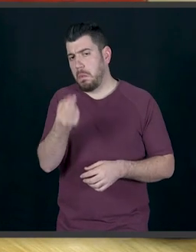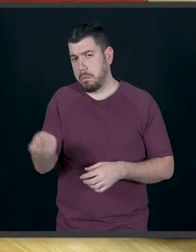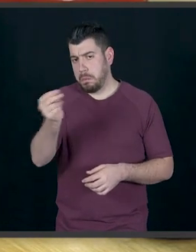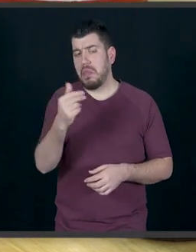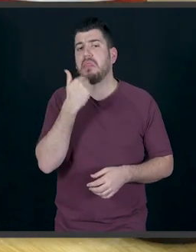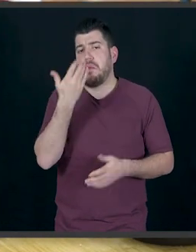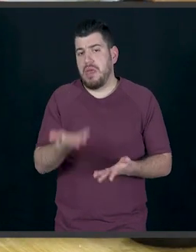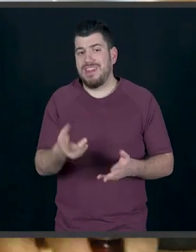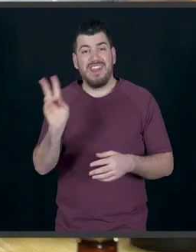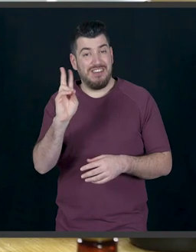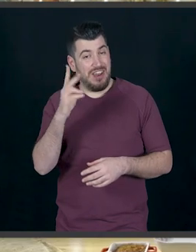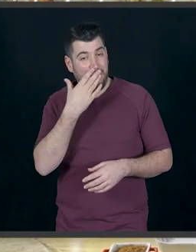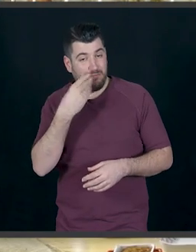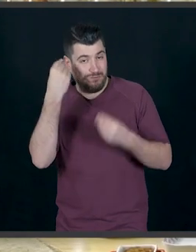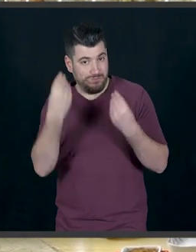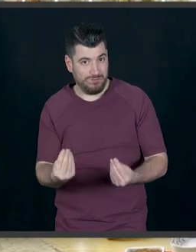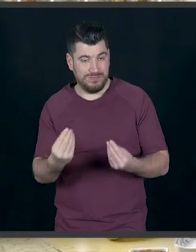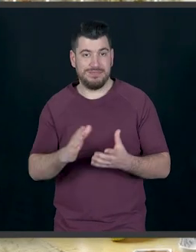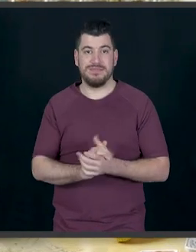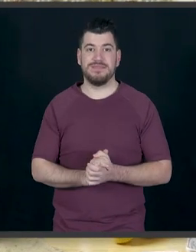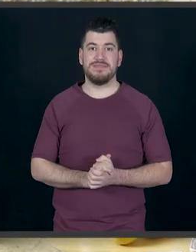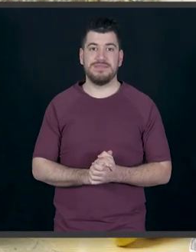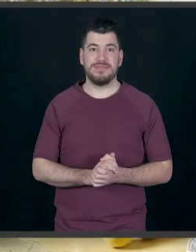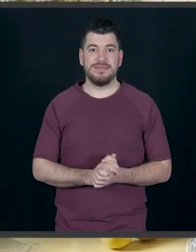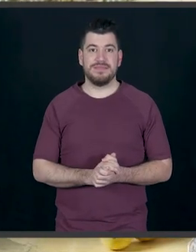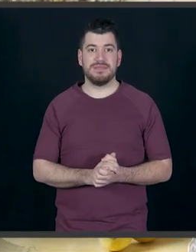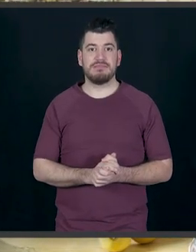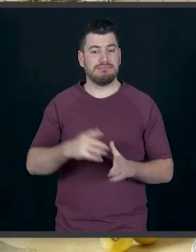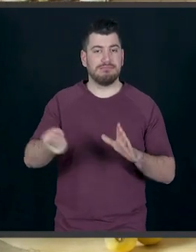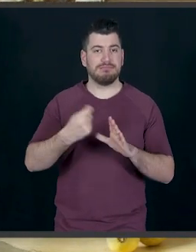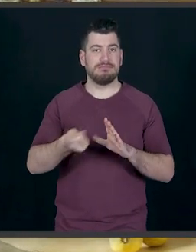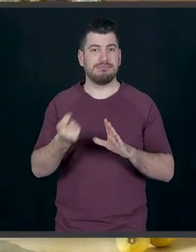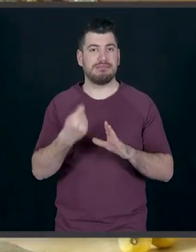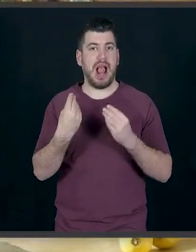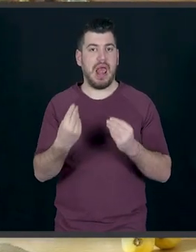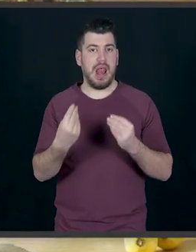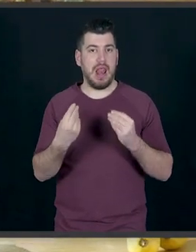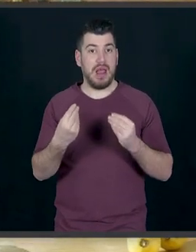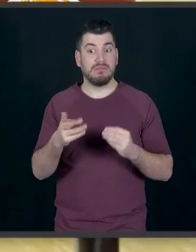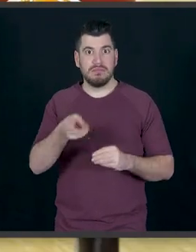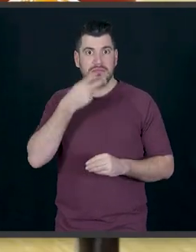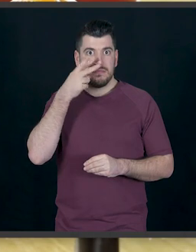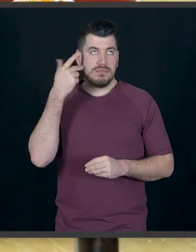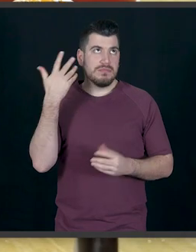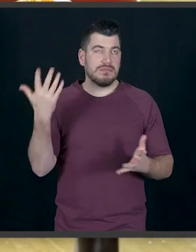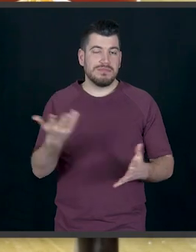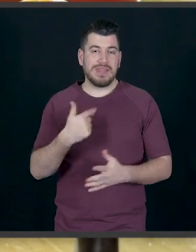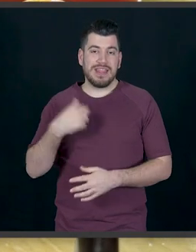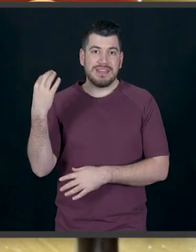πειράζει. Η βανίλια πάντα καλό κάνει στο μίγμα μας. Και ανακατεύουμε. Πω πω, μύρισε τόσο ωραία.